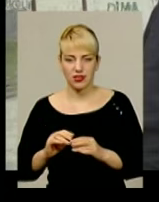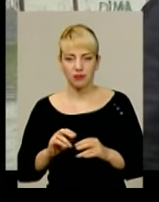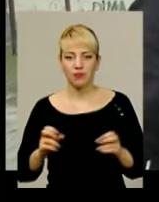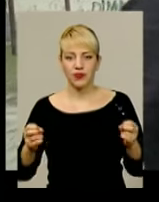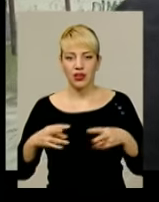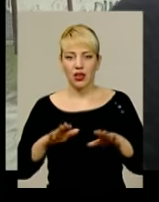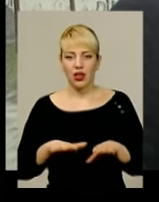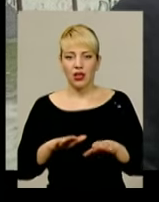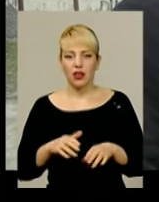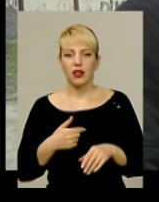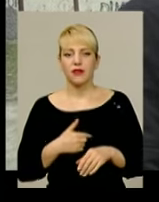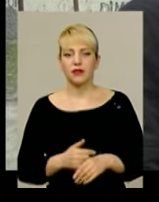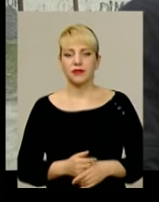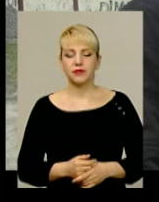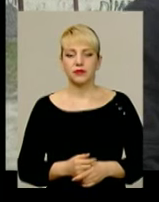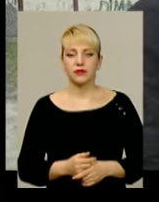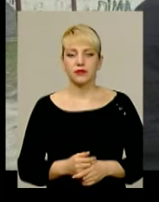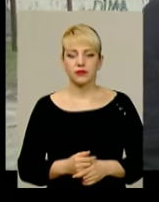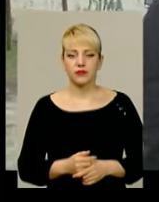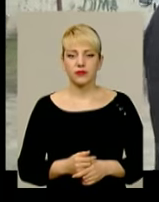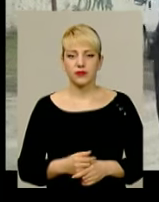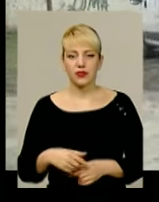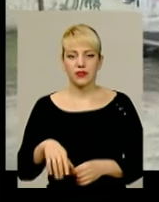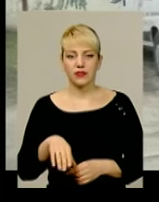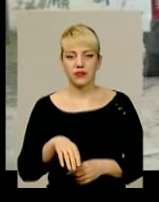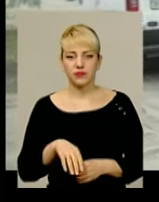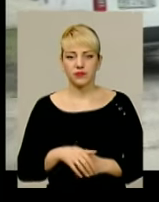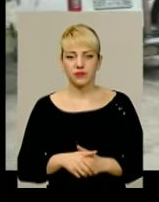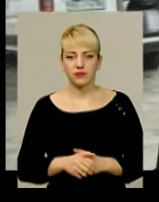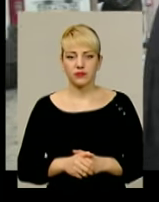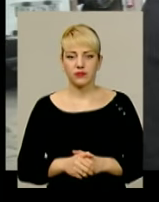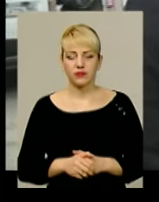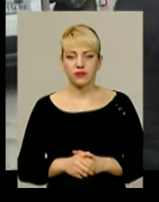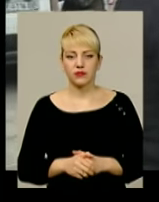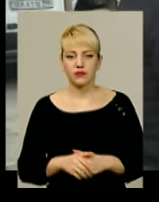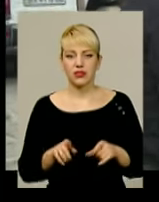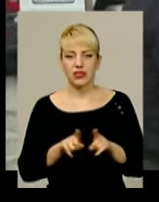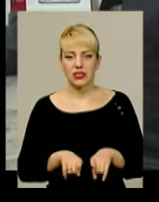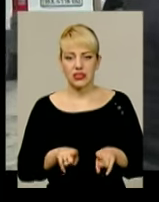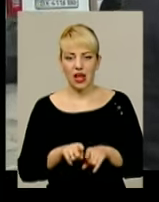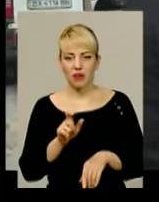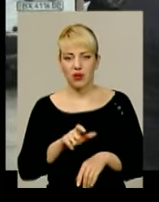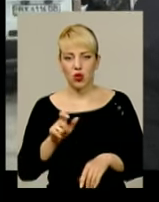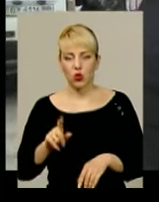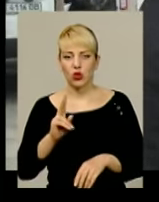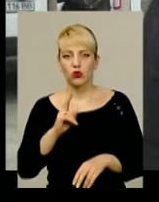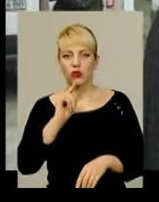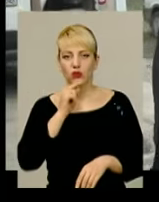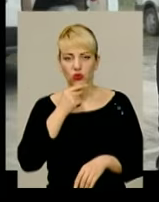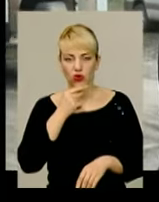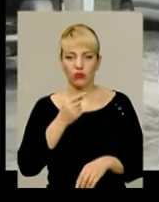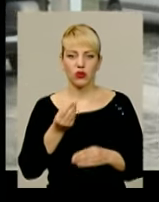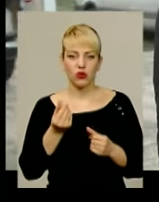Як було, так і було. Тобто ті самі люди, які економлять гроші.